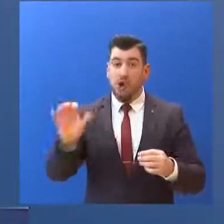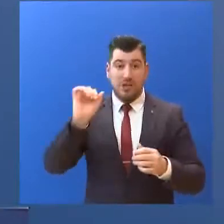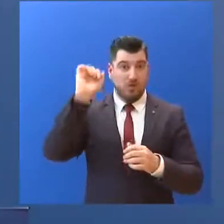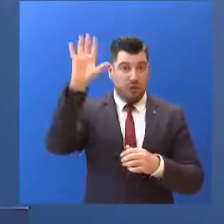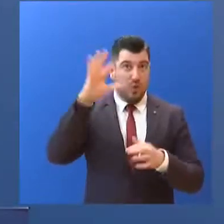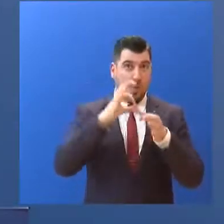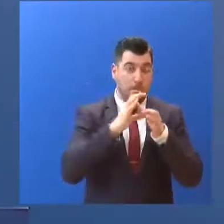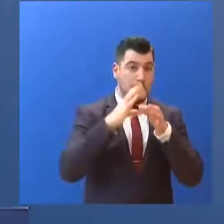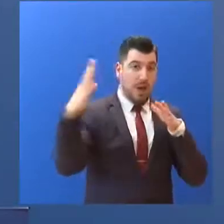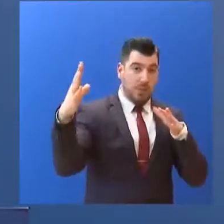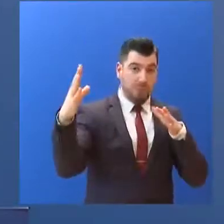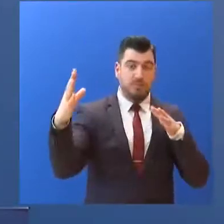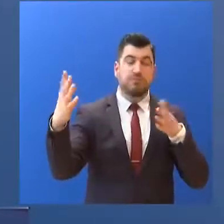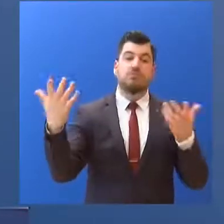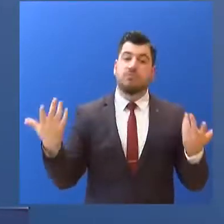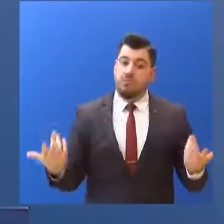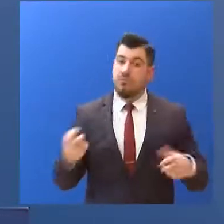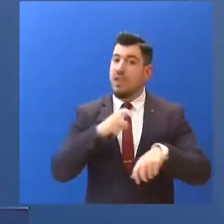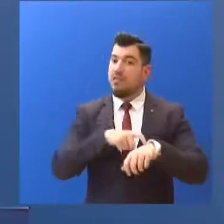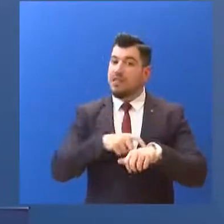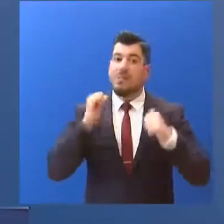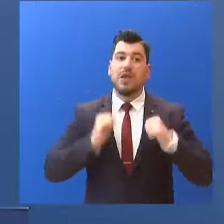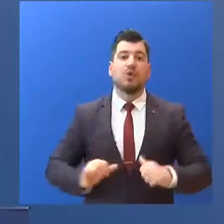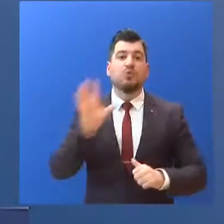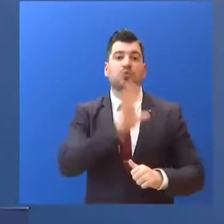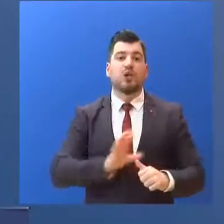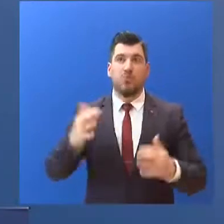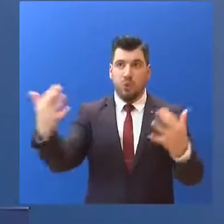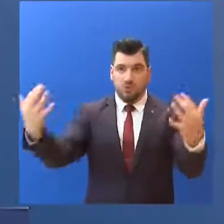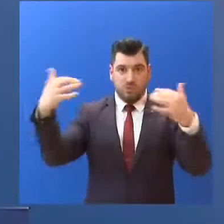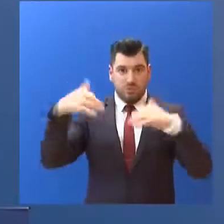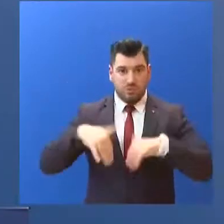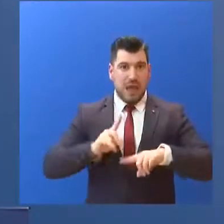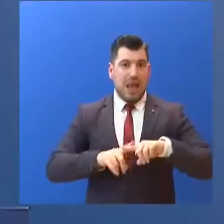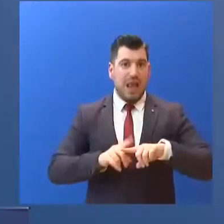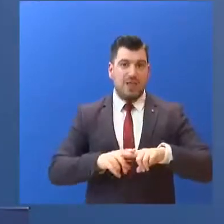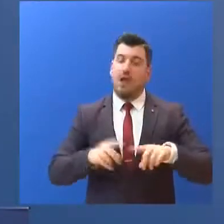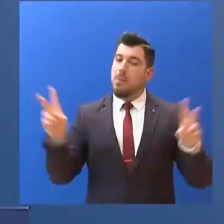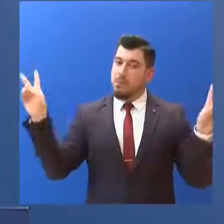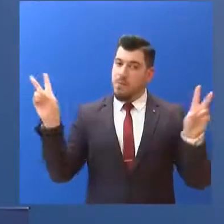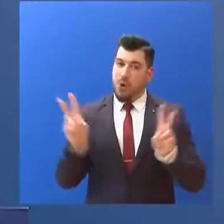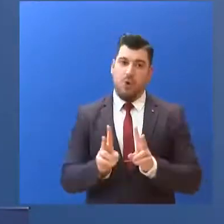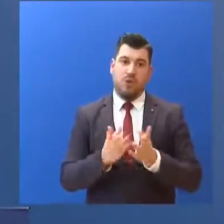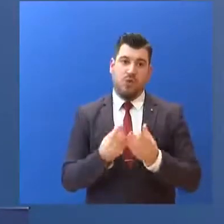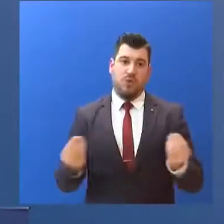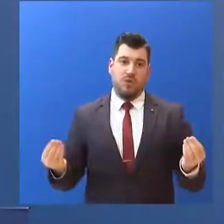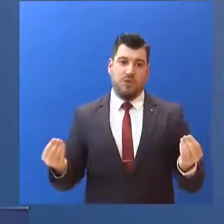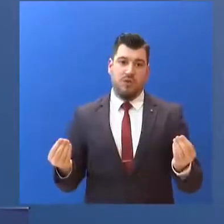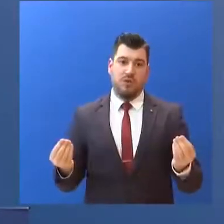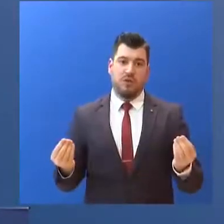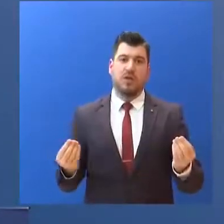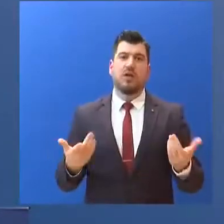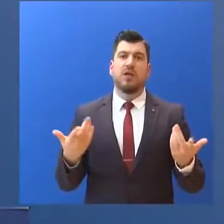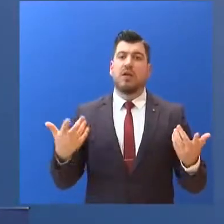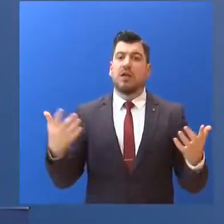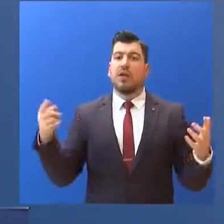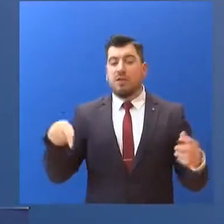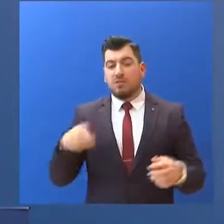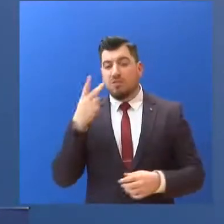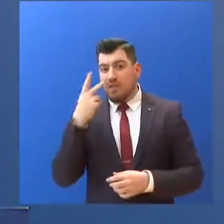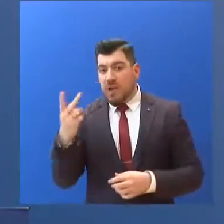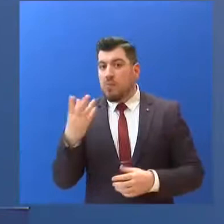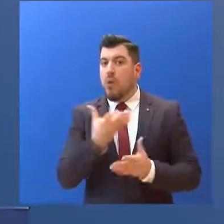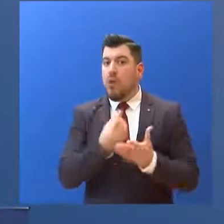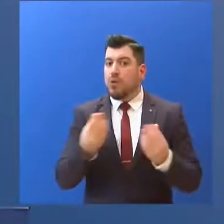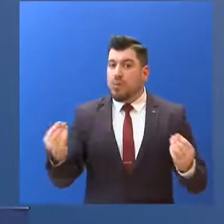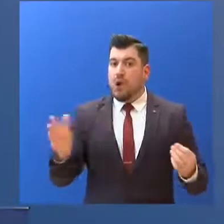Άρα έχουν μειωθεί δραστικά αυτό το διάστημα... οι επισκέψεις αλλοδαπών... είτε για το ορισμό, όπως θα μπορούσε να είναι... προηγούμενο χρονικό